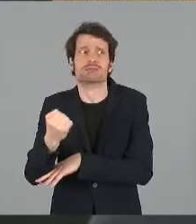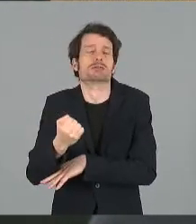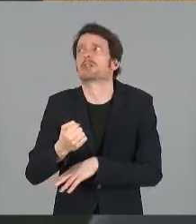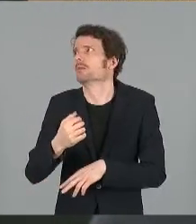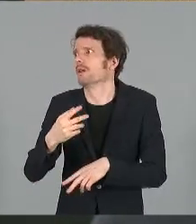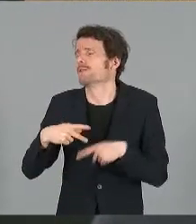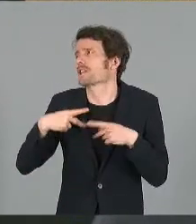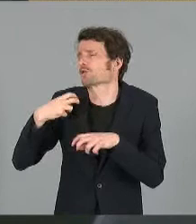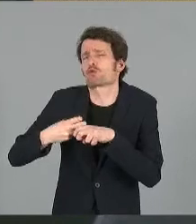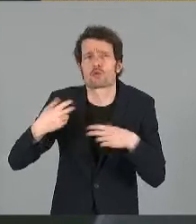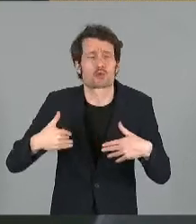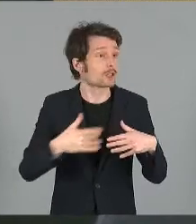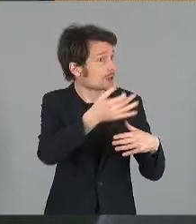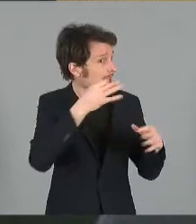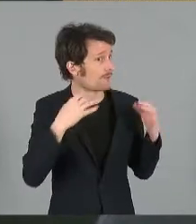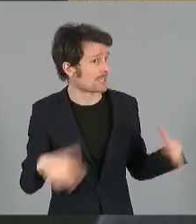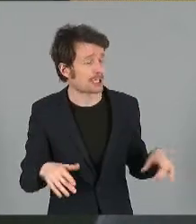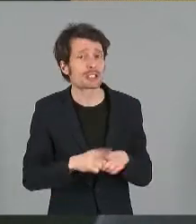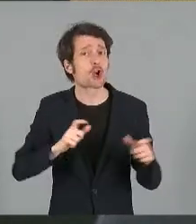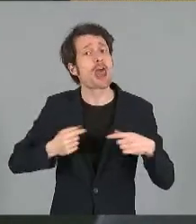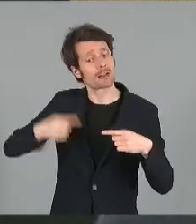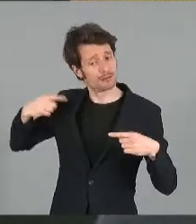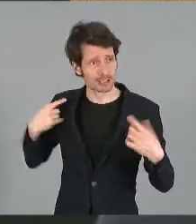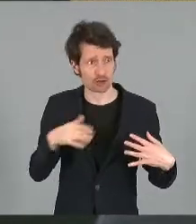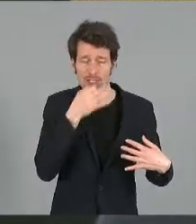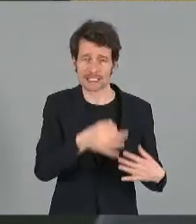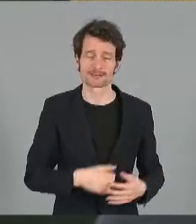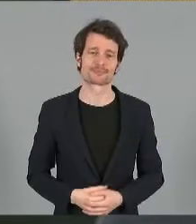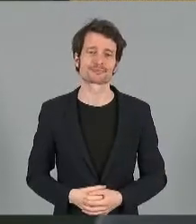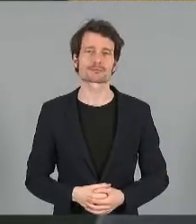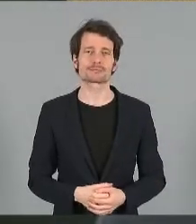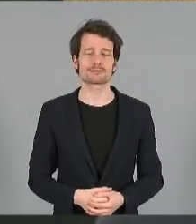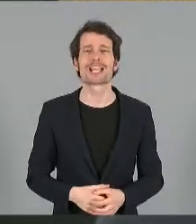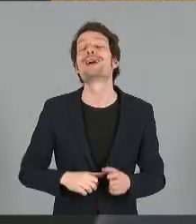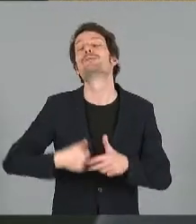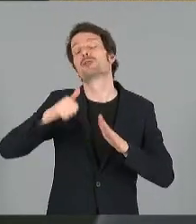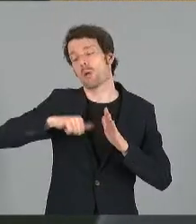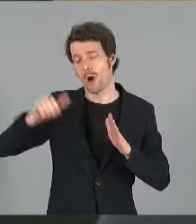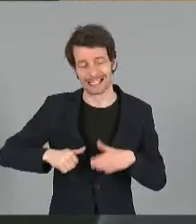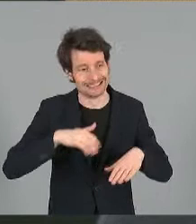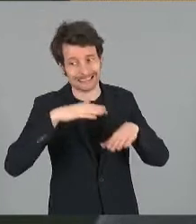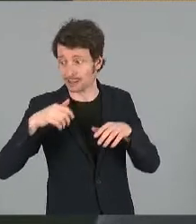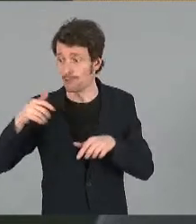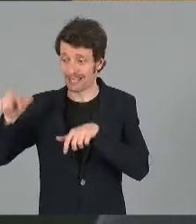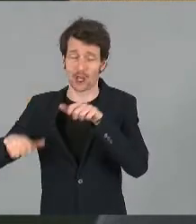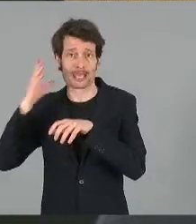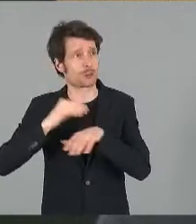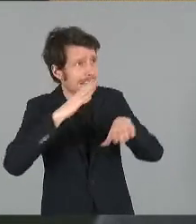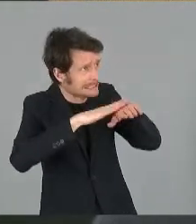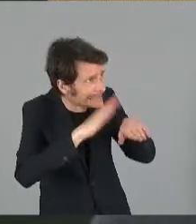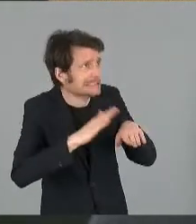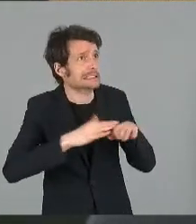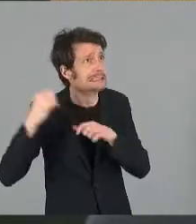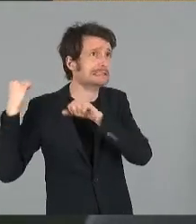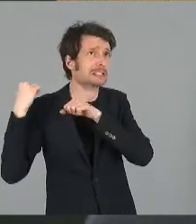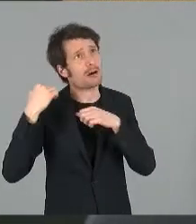très bien rappelé et les collègues qui ont parlé avant moi l aussi très bien rappelé. Après plusieurs mois d'alerte et de mobilisation des étudiants à qui nous adressons